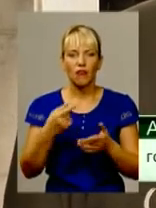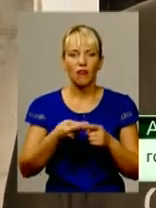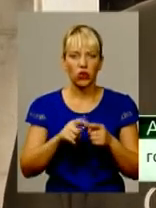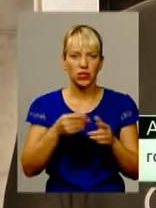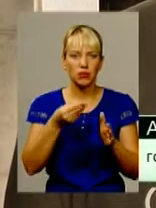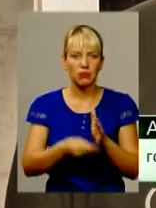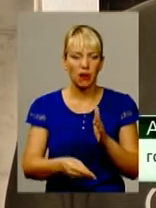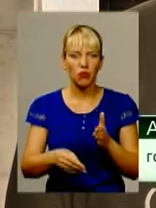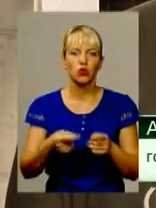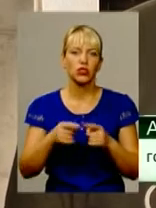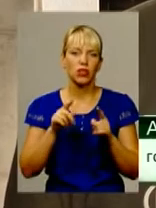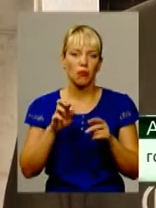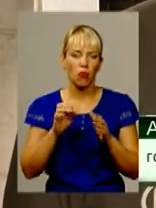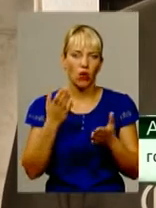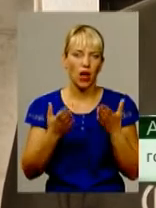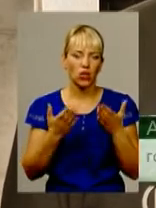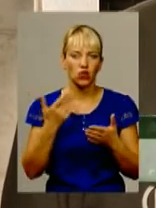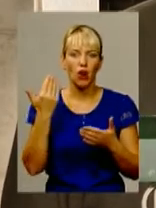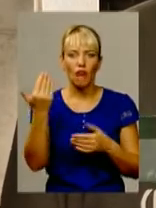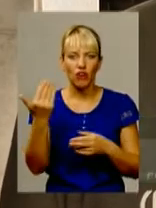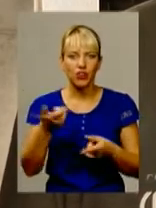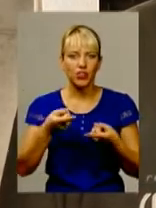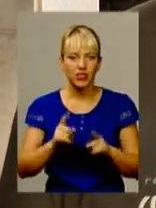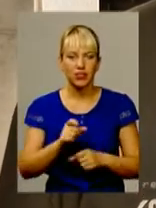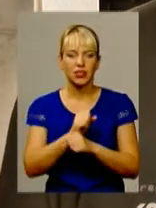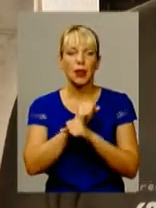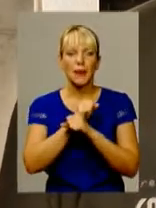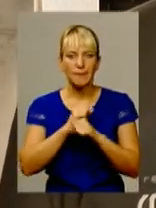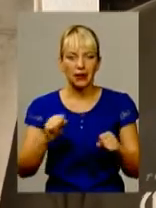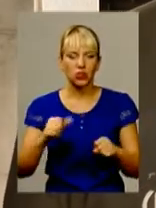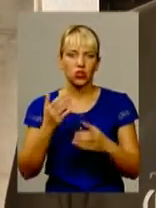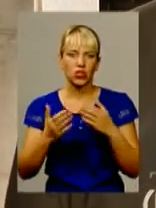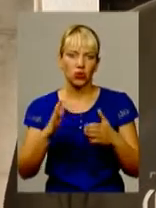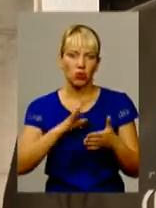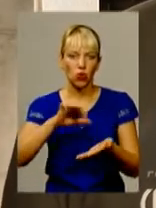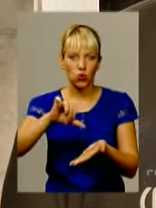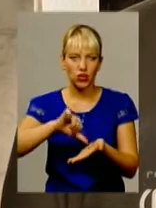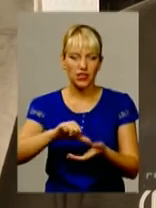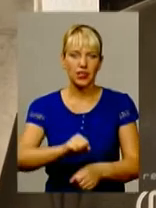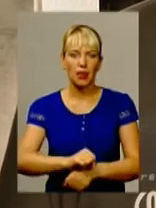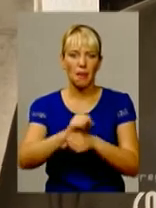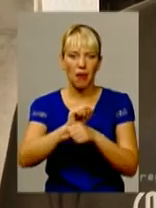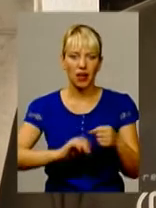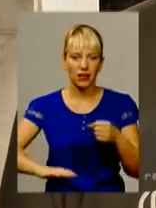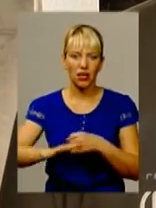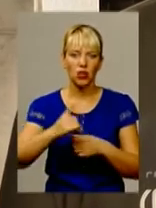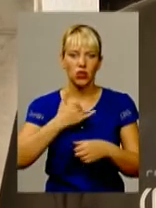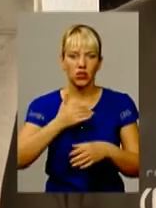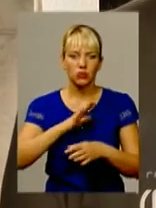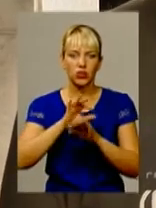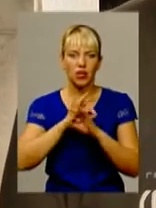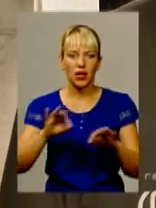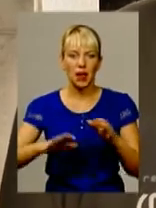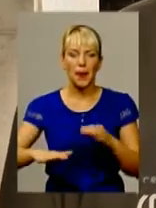дійсно патріоти, якщо ви дійсно йшли, скажімо, учасники Майдану, у вас ідеали були майданівські,